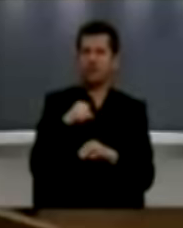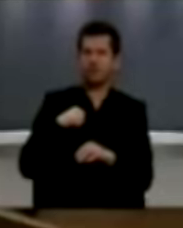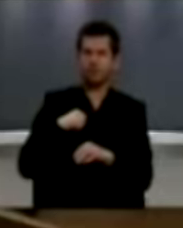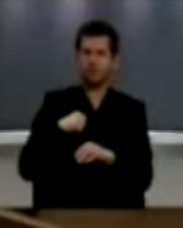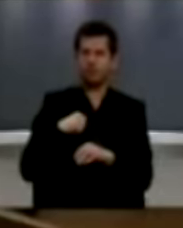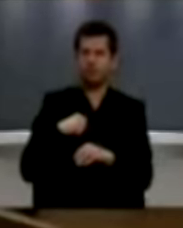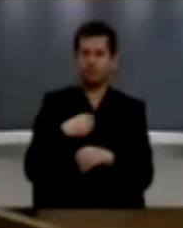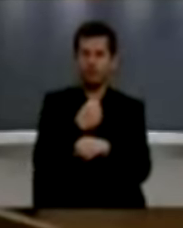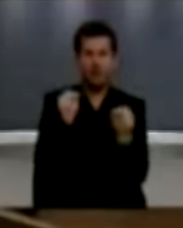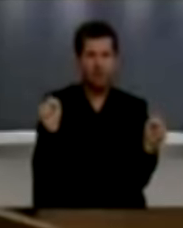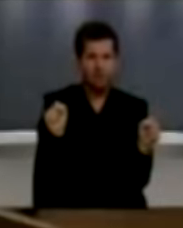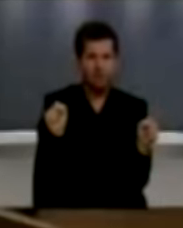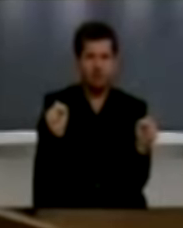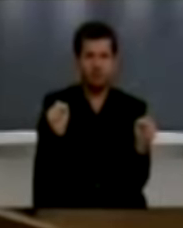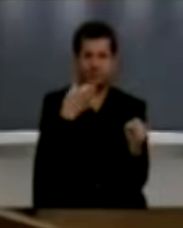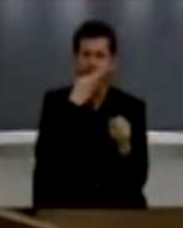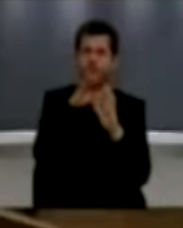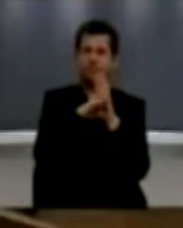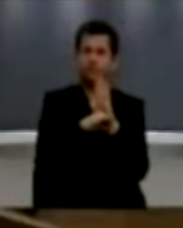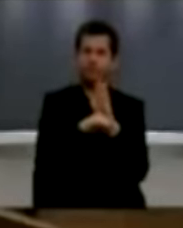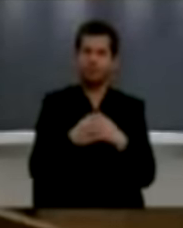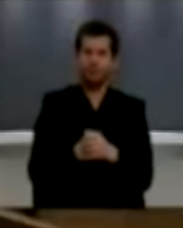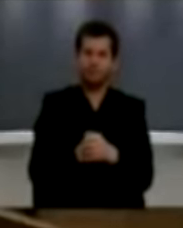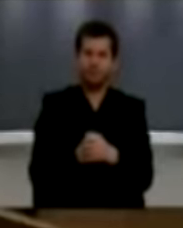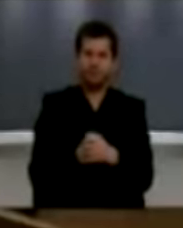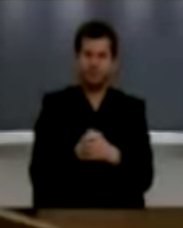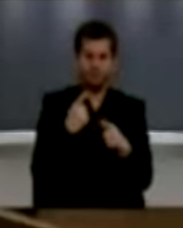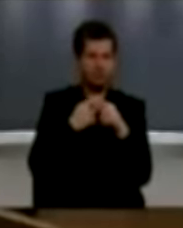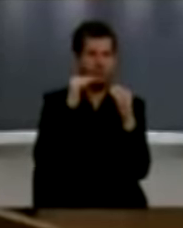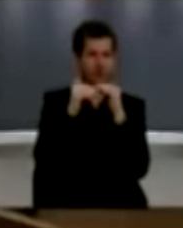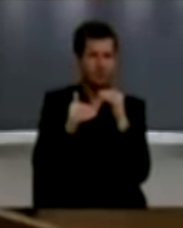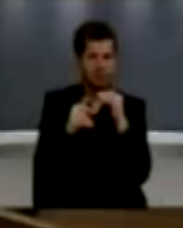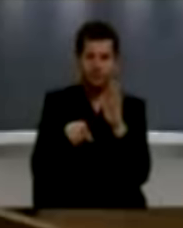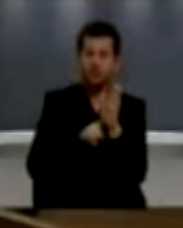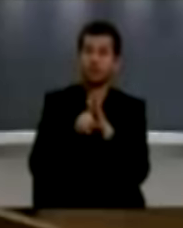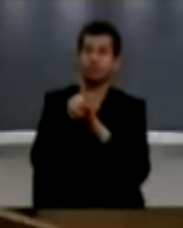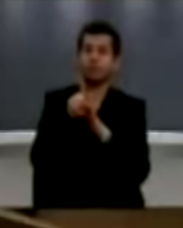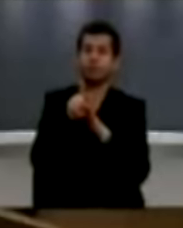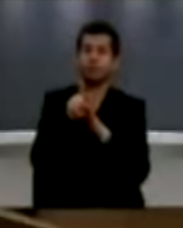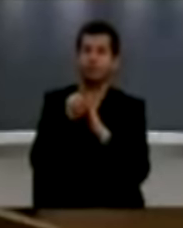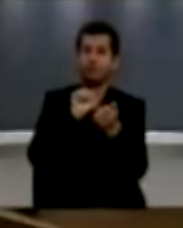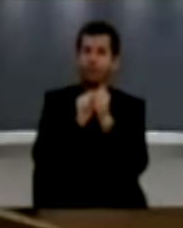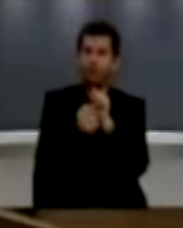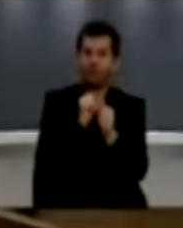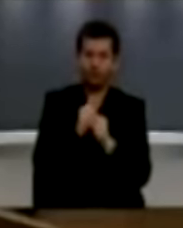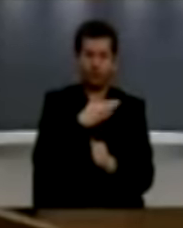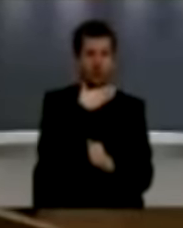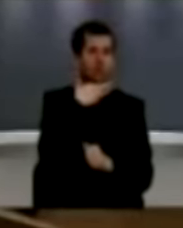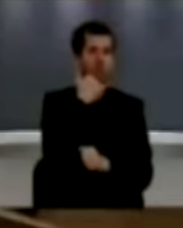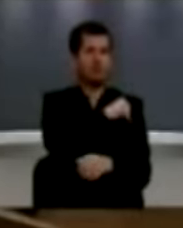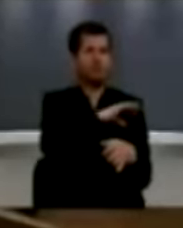volnet për shtetë demokratikë, funksional me ligjë dhe me barazi. është rezultat i përpjekës shumë generatave